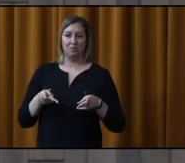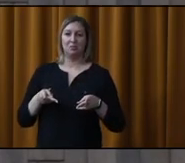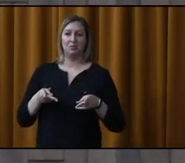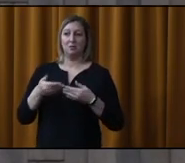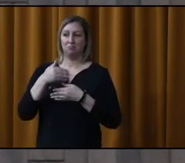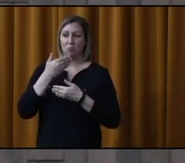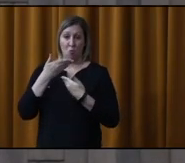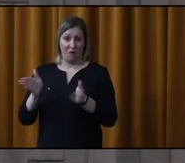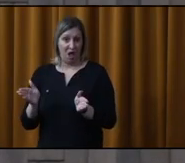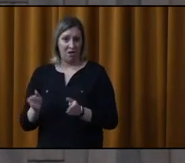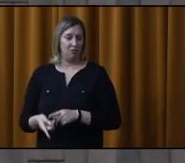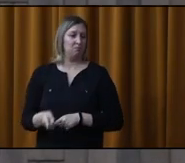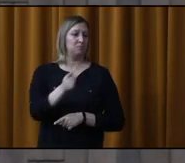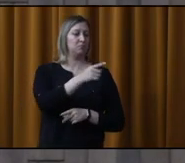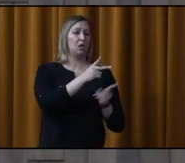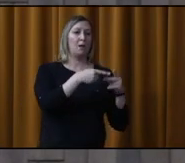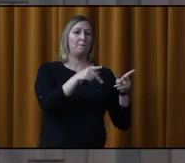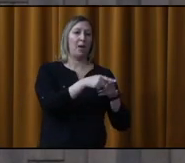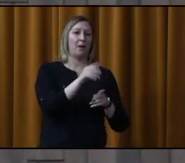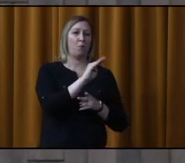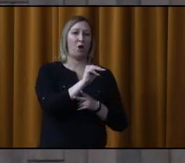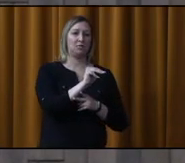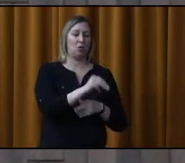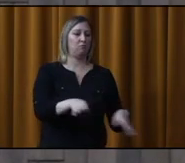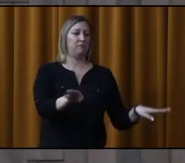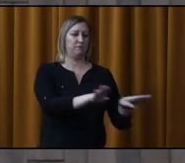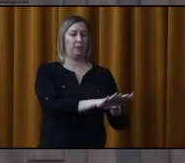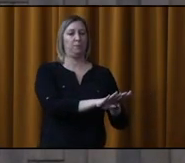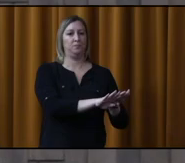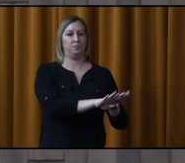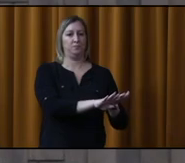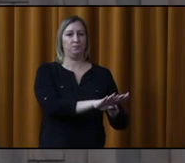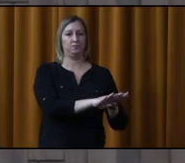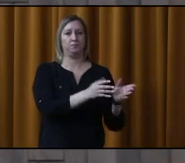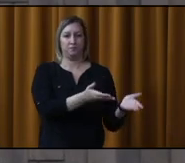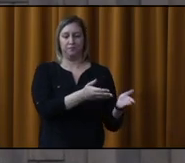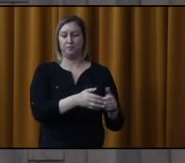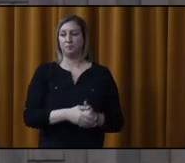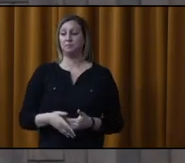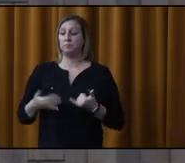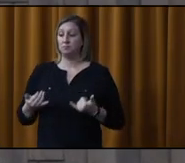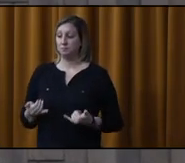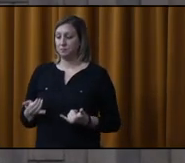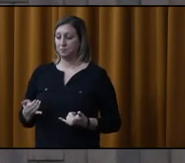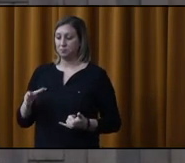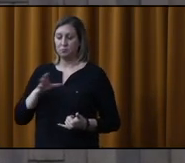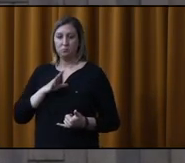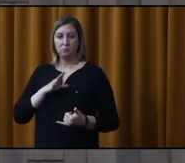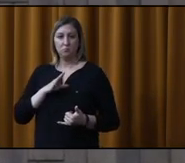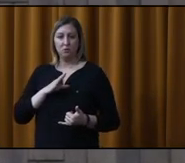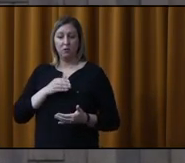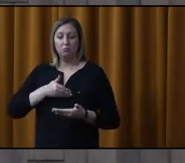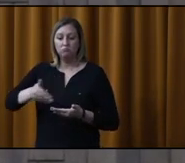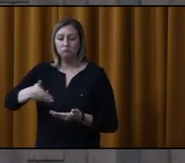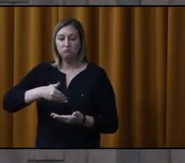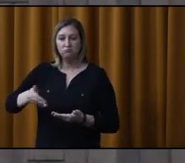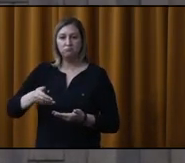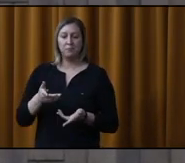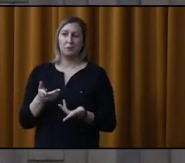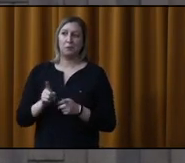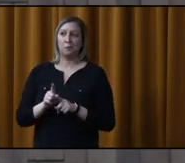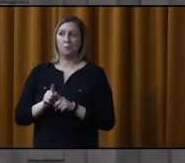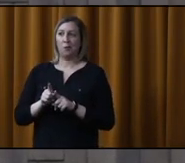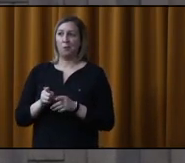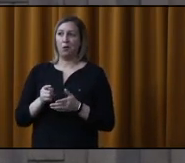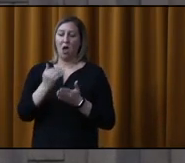des moissons. Maintenant, ce qu'on va mettre en place sous peu, ça va être un guide d'implantation. Juste pour vous dire, j'ai